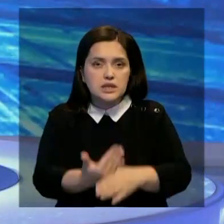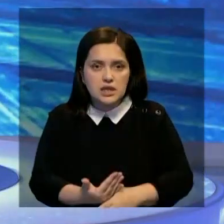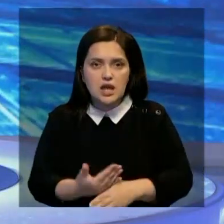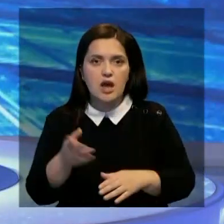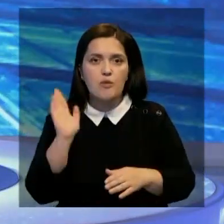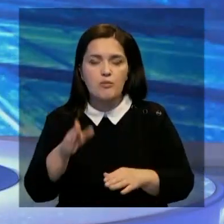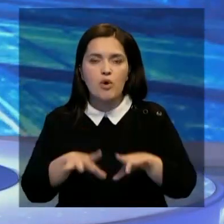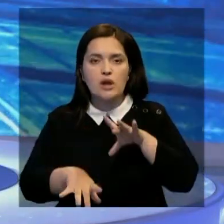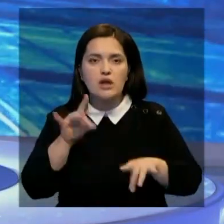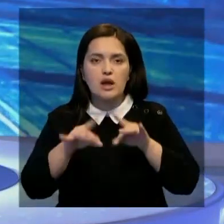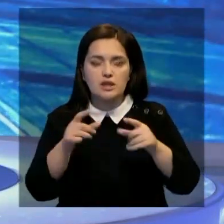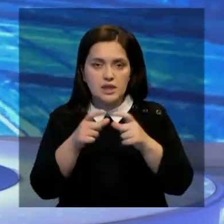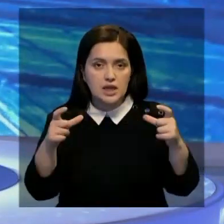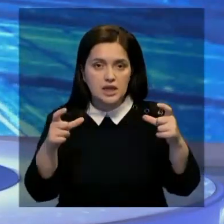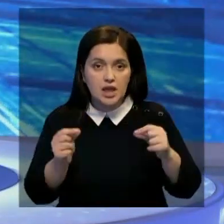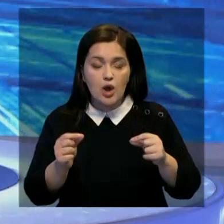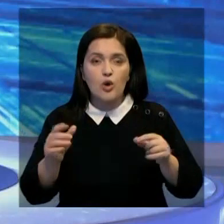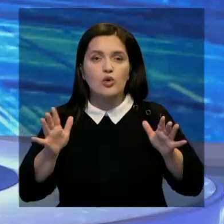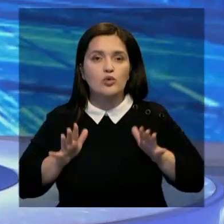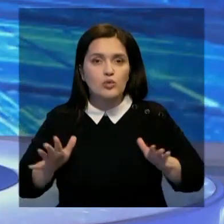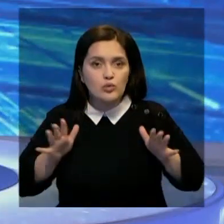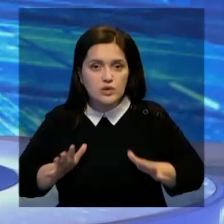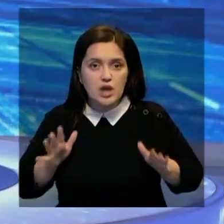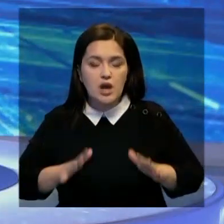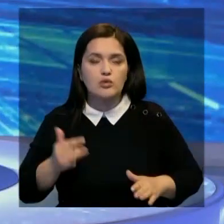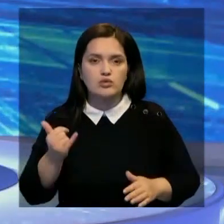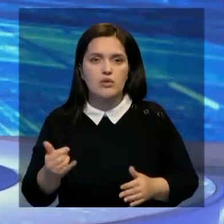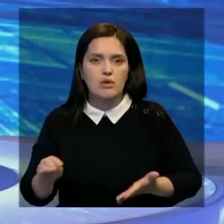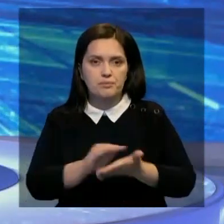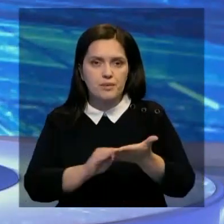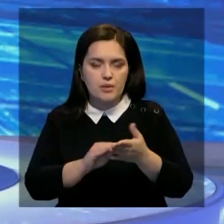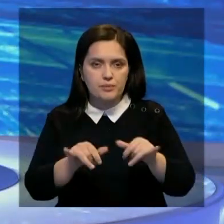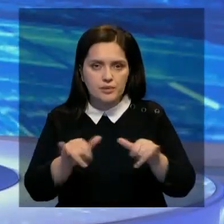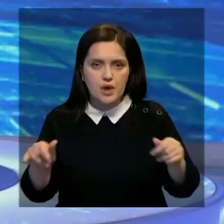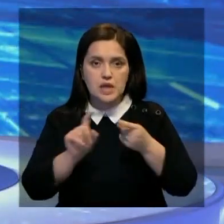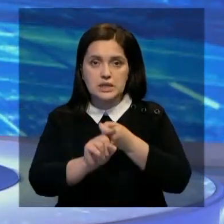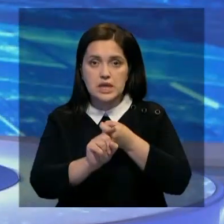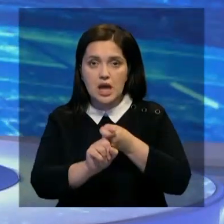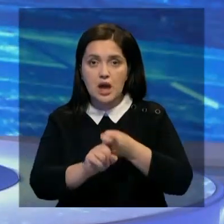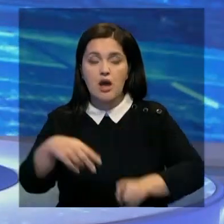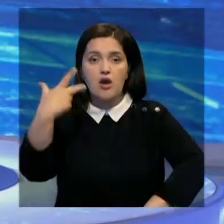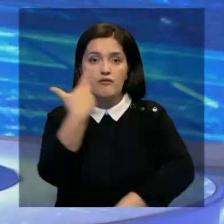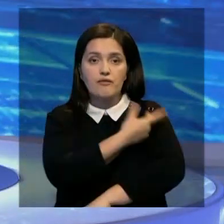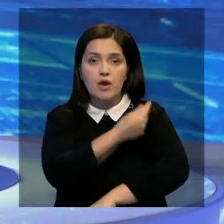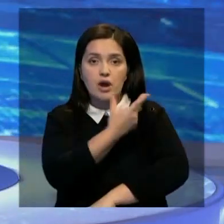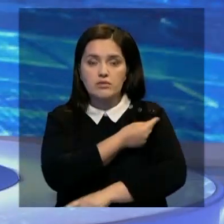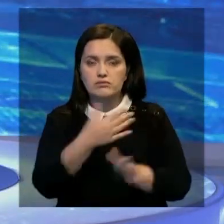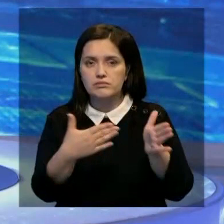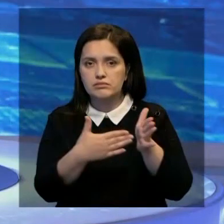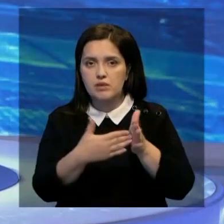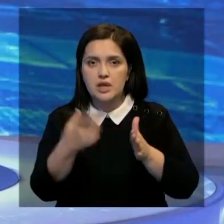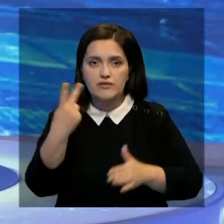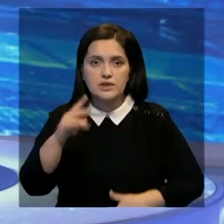поощрительную лотерею. Напомню, Грузия сейчас переживает четвертую волну пандемии, а число вакцинированных граждан не